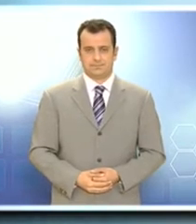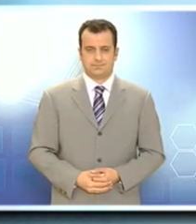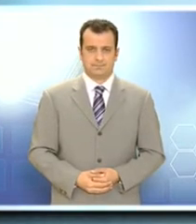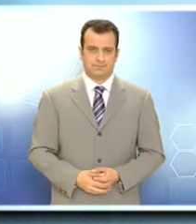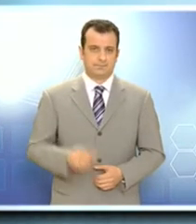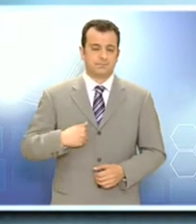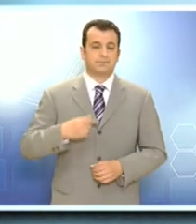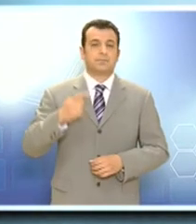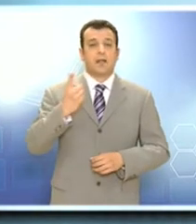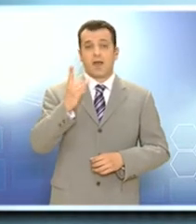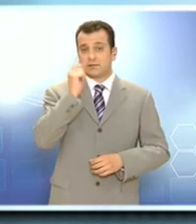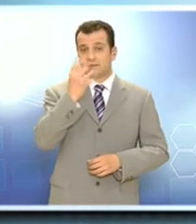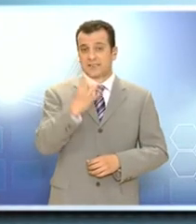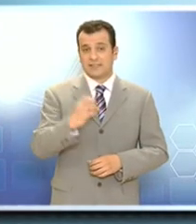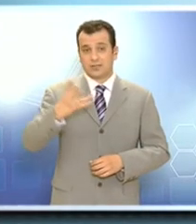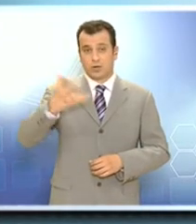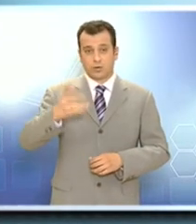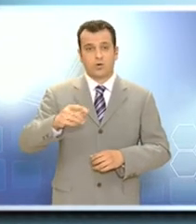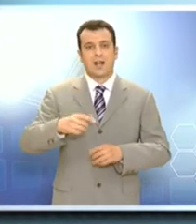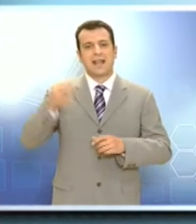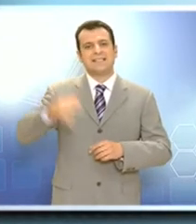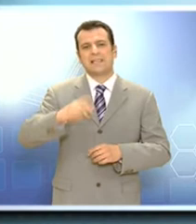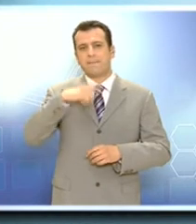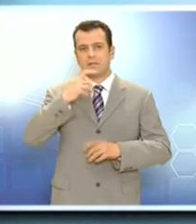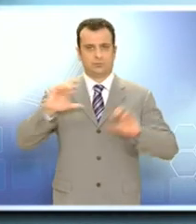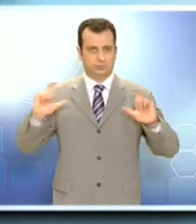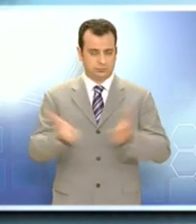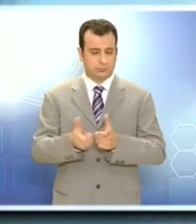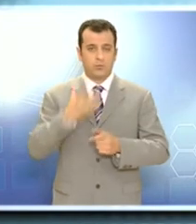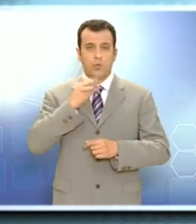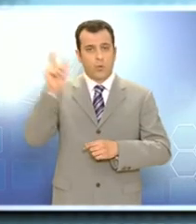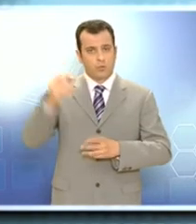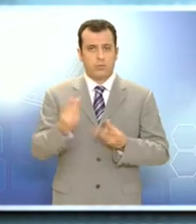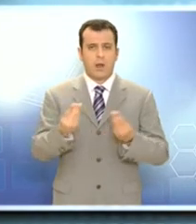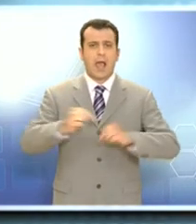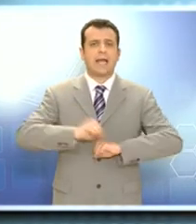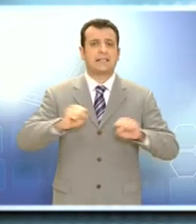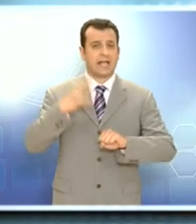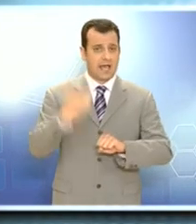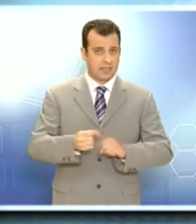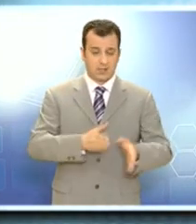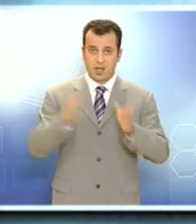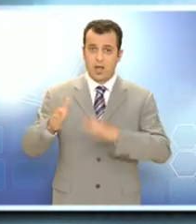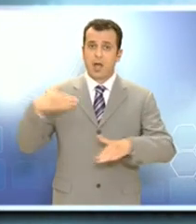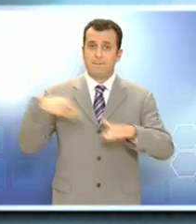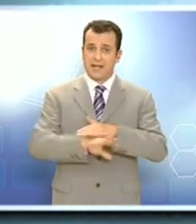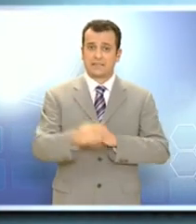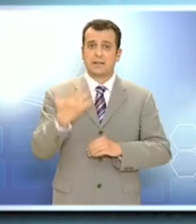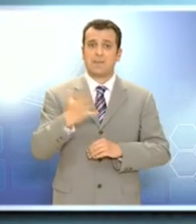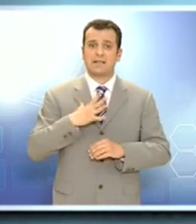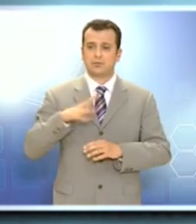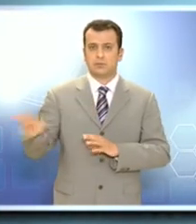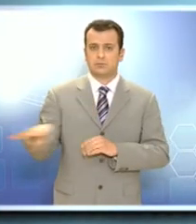Ένας 43χρονος είναι λήφθη στην Μήλο γιατί είχε στην κατοχή του μεγάλες ποσότητες εκρηκτικών. Ενώ στον Πειραιά πέντε άτομα έκλεψαν την